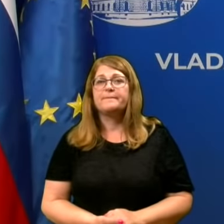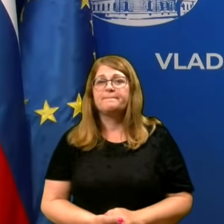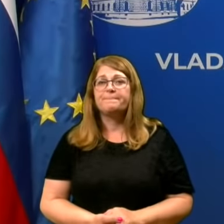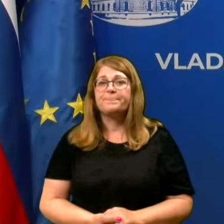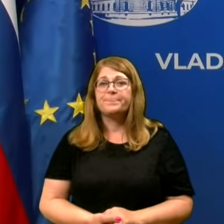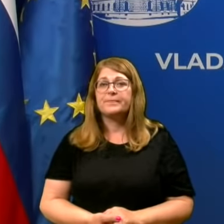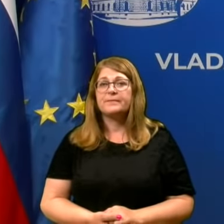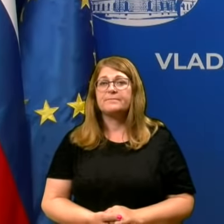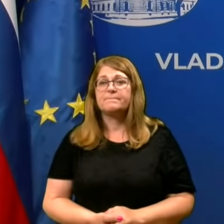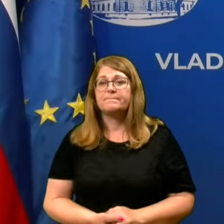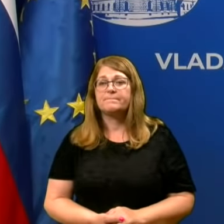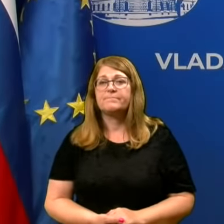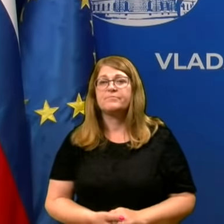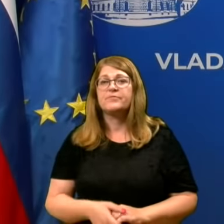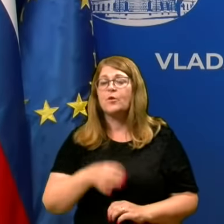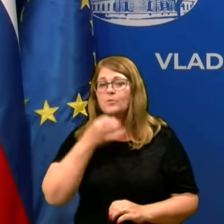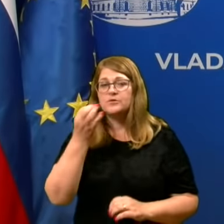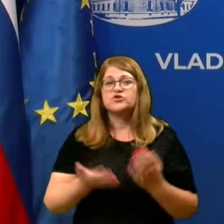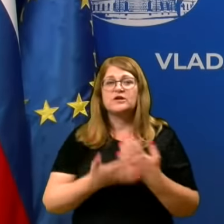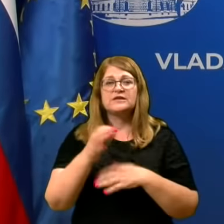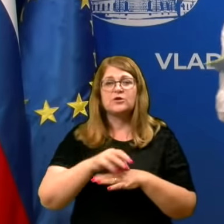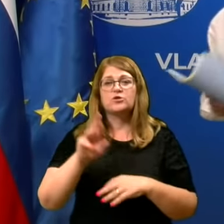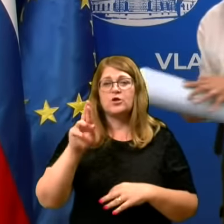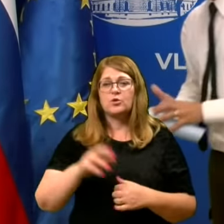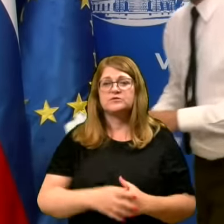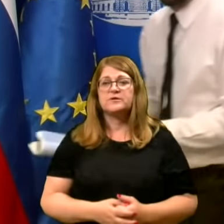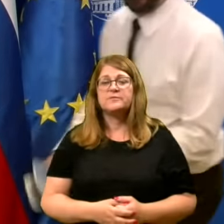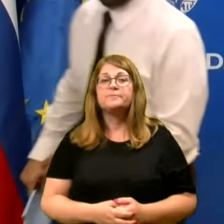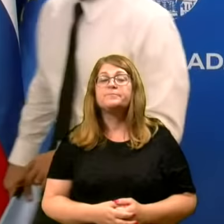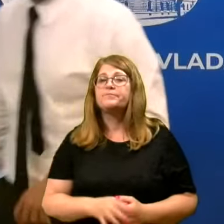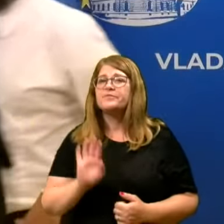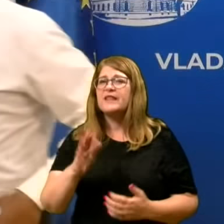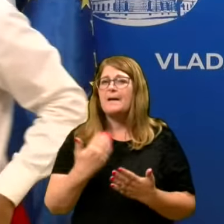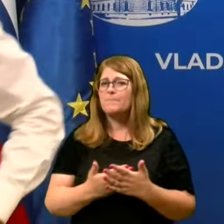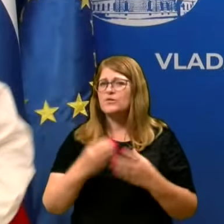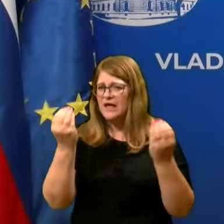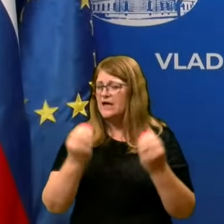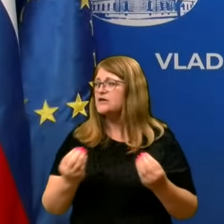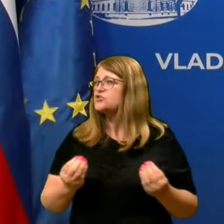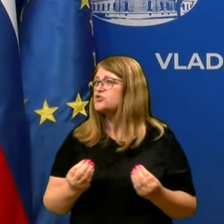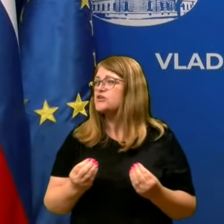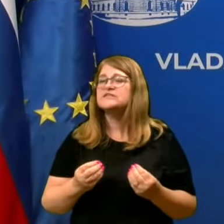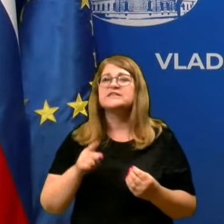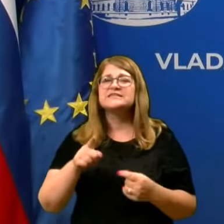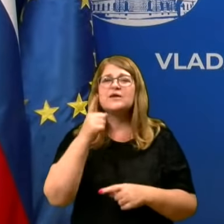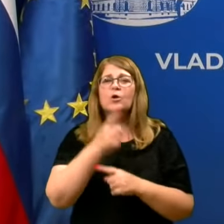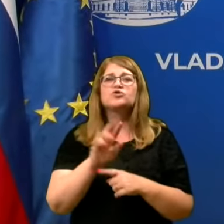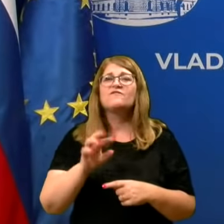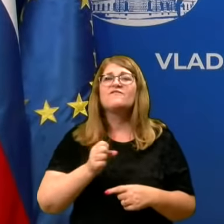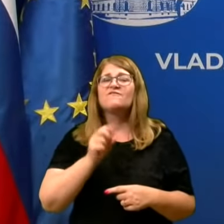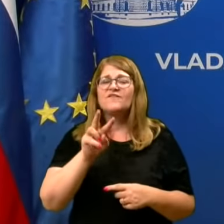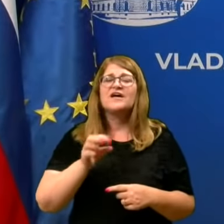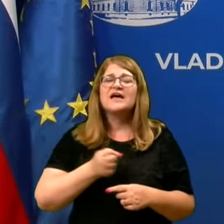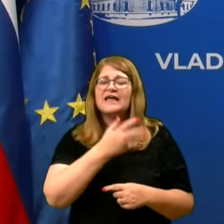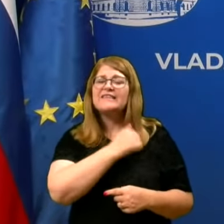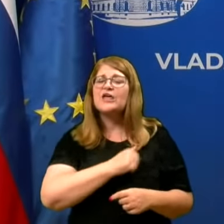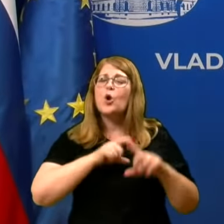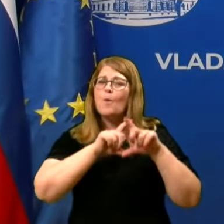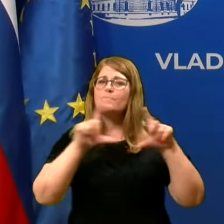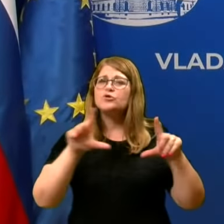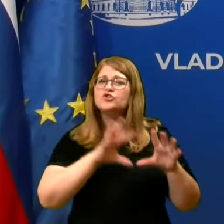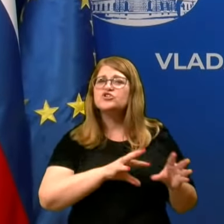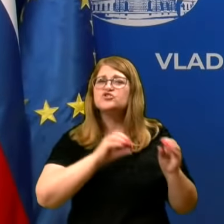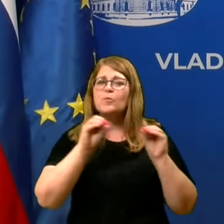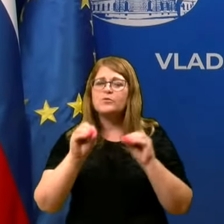Zdaj je vprašanje še za dr. Rozmana. Dr. Rozman, na podlagi česa se odloča, v katero bolnišnico se potem predstavijo